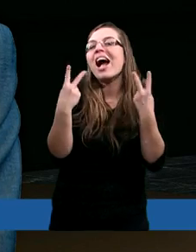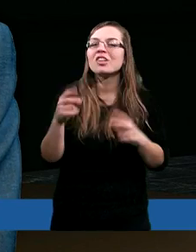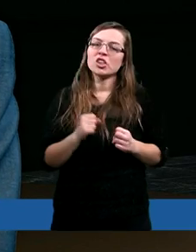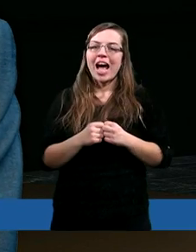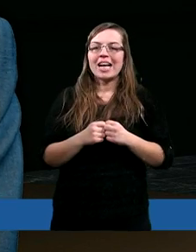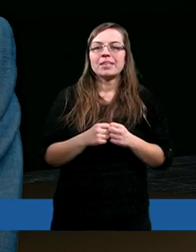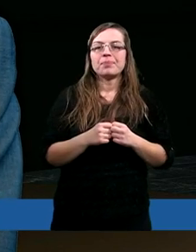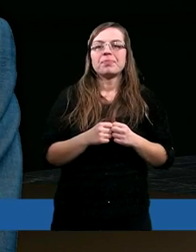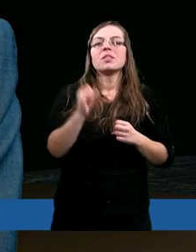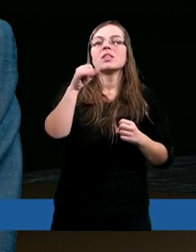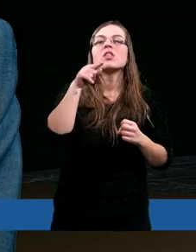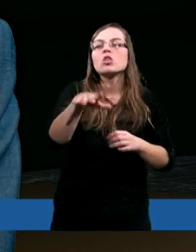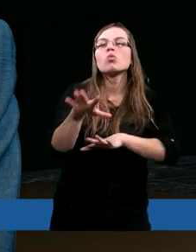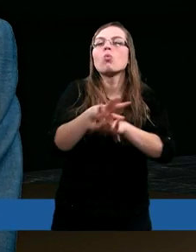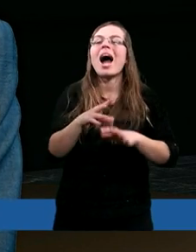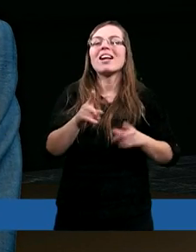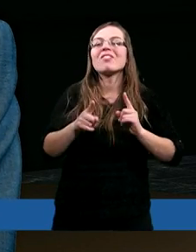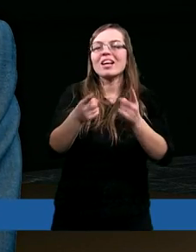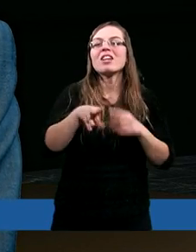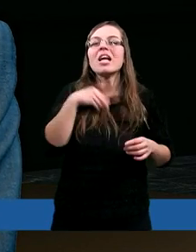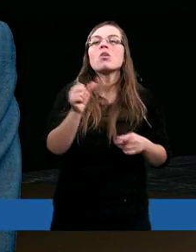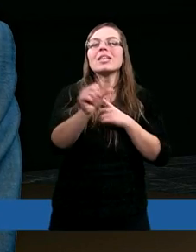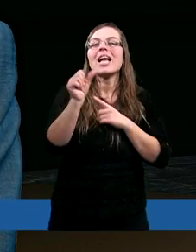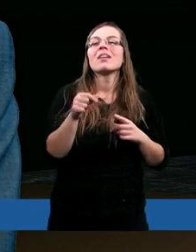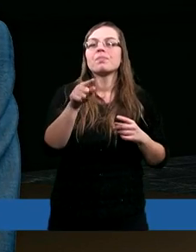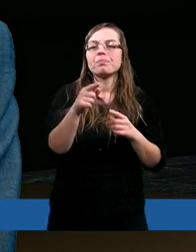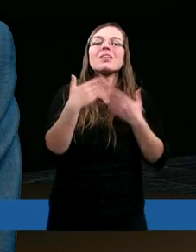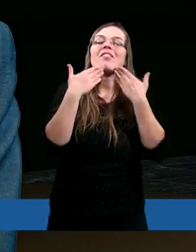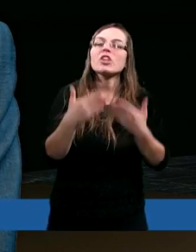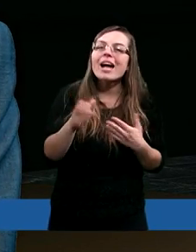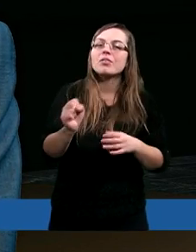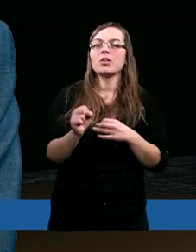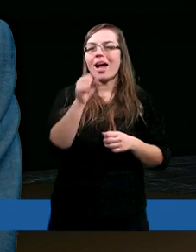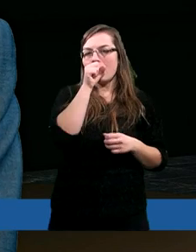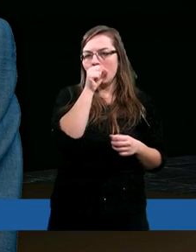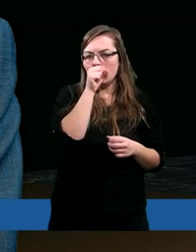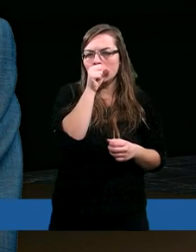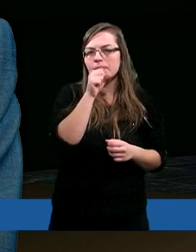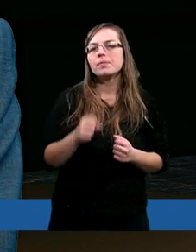działania Ducha Świętego jest większa i